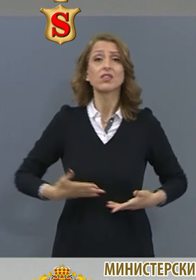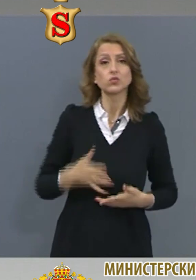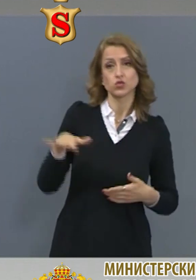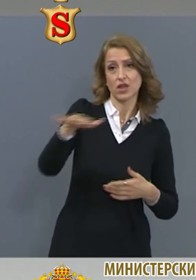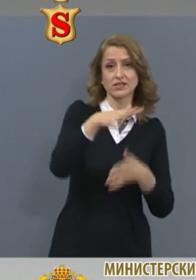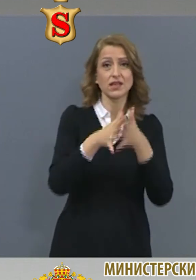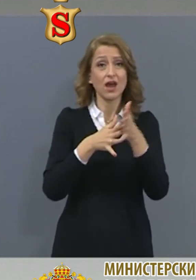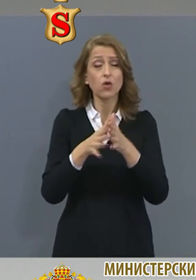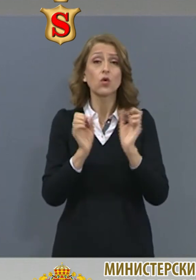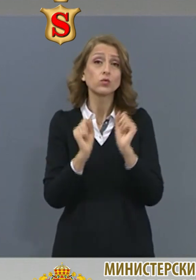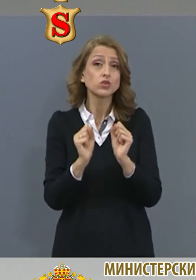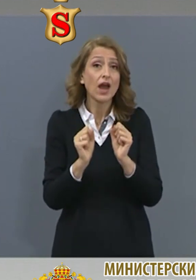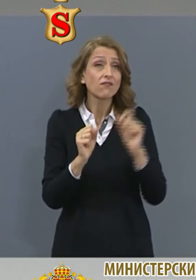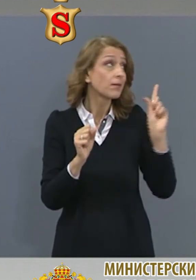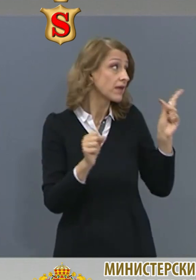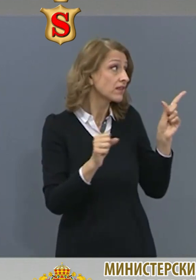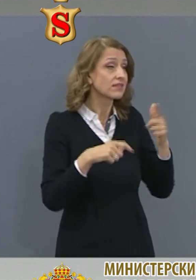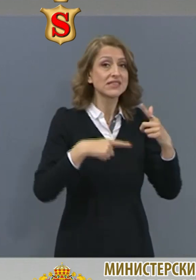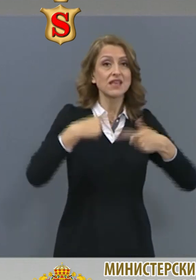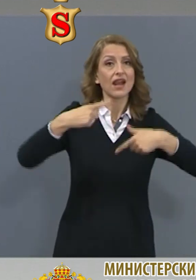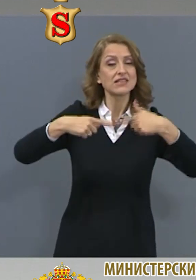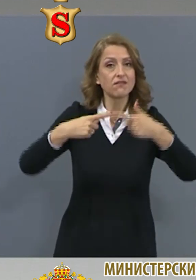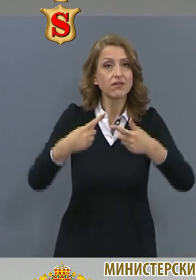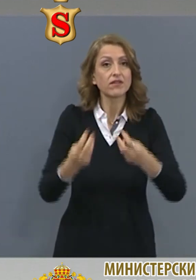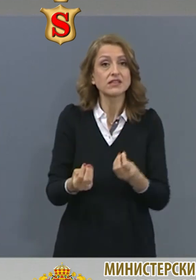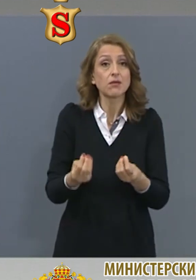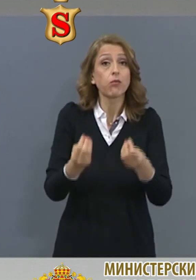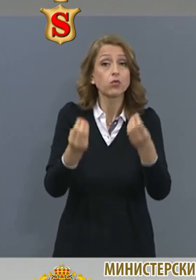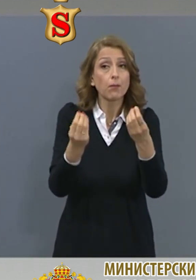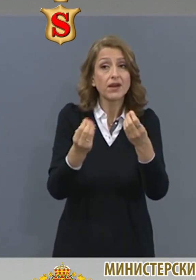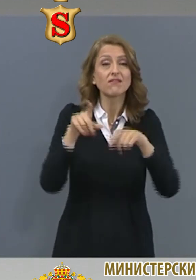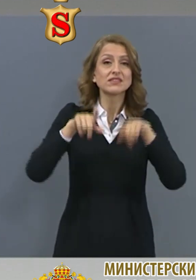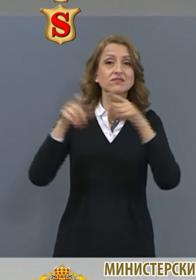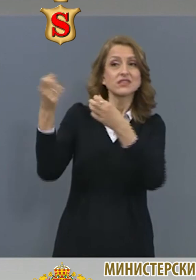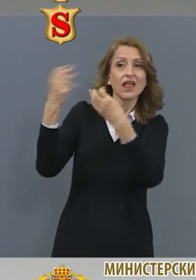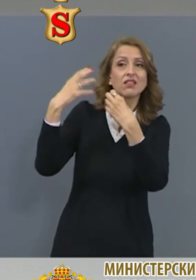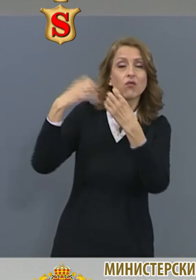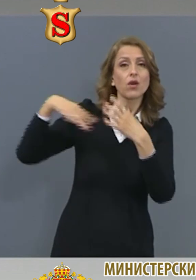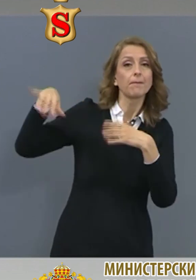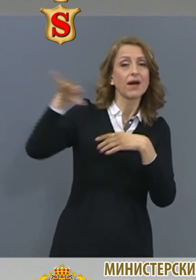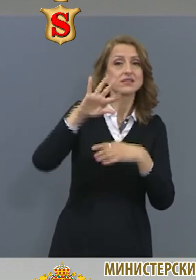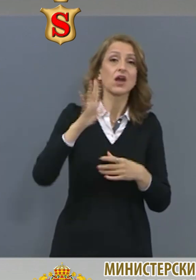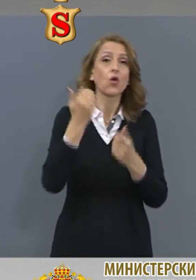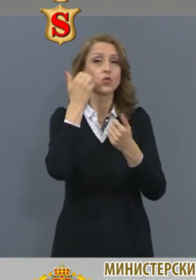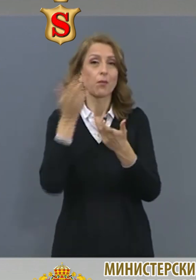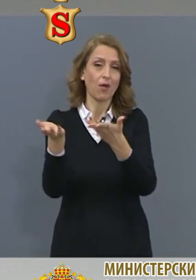Очакваме той да се развива и подобрява непрекъснато, чрез информация от ползващите портала.